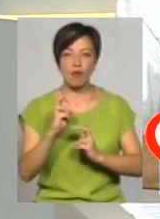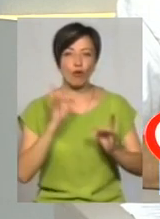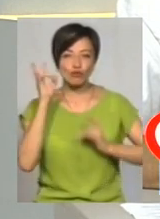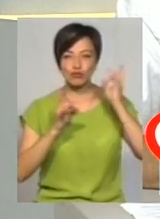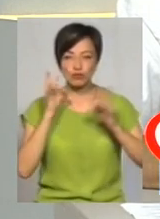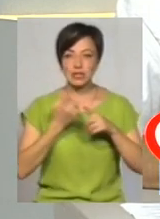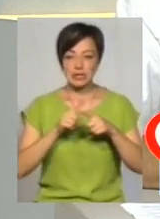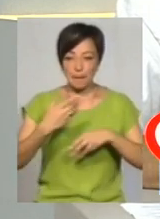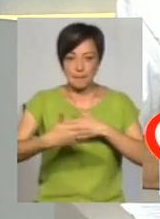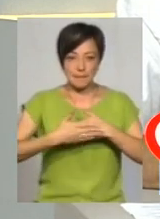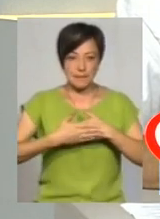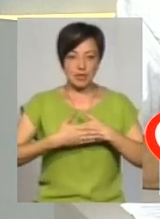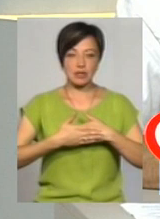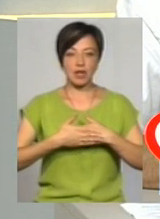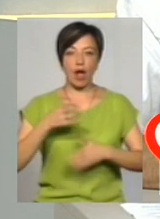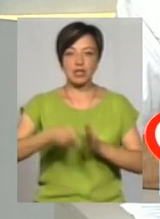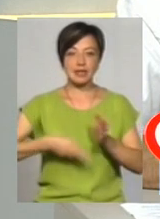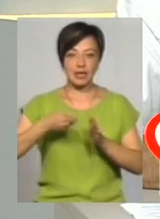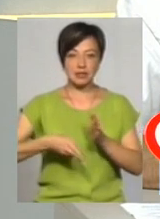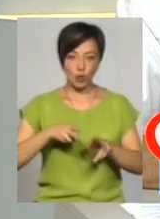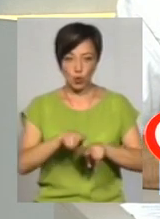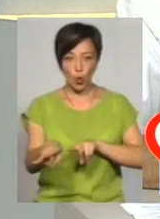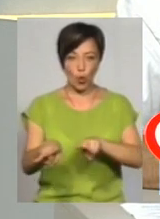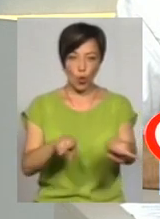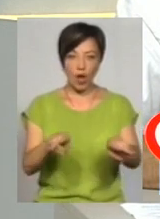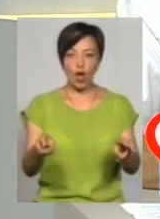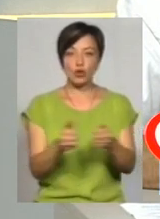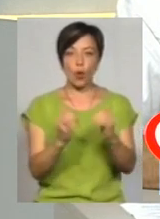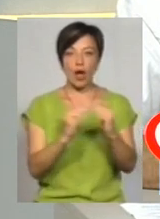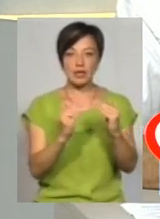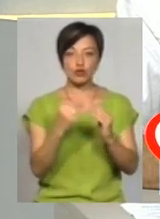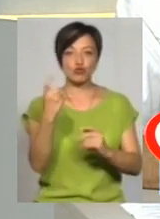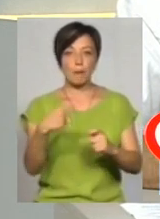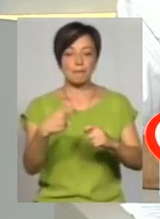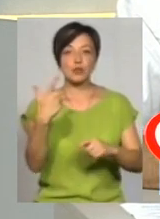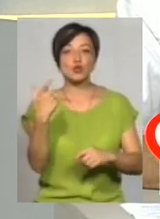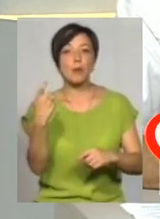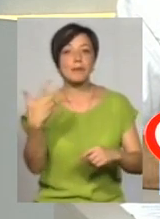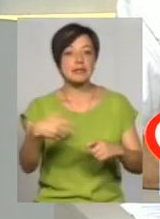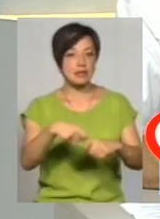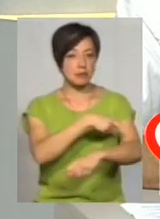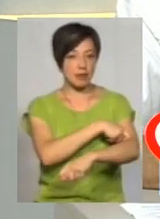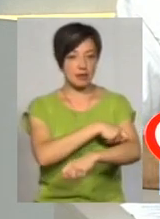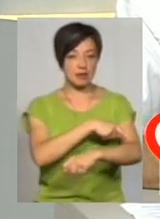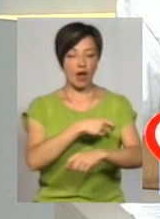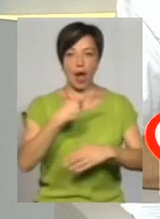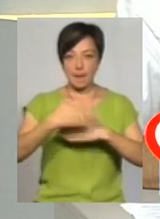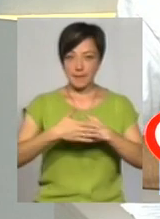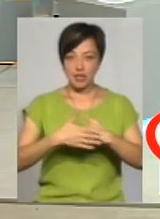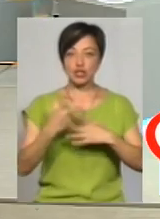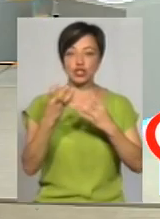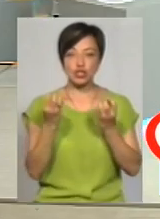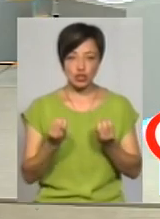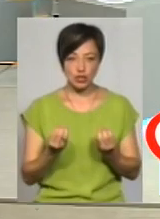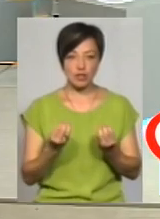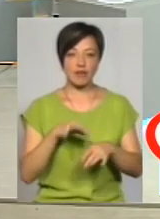збудували вплотну до железної дороги, ну, до хатів, скажімо, метрів 150. А неподалік ведеться ще